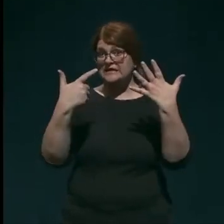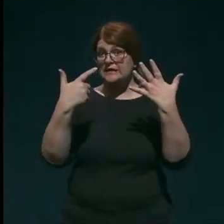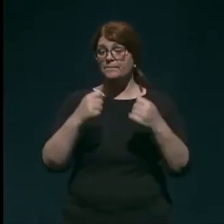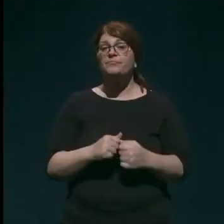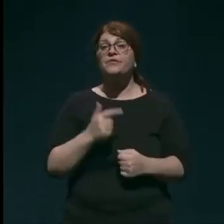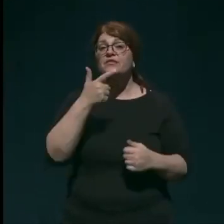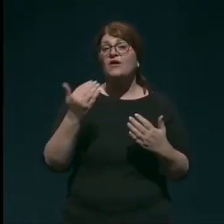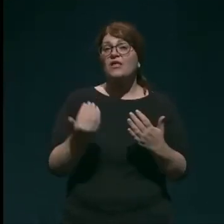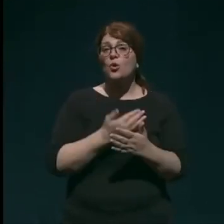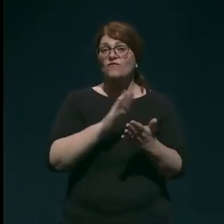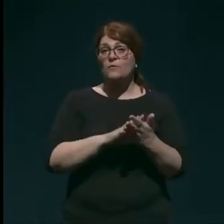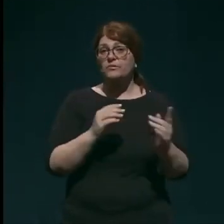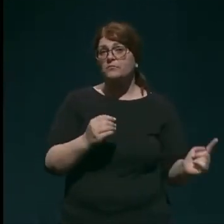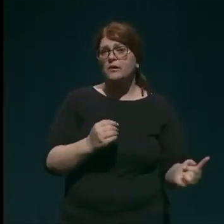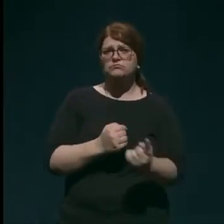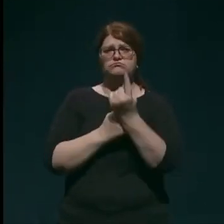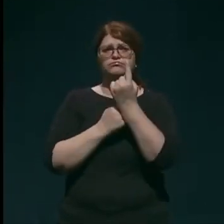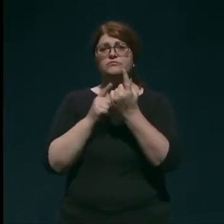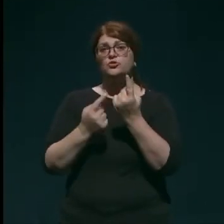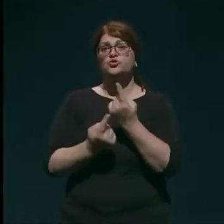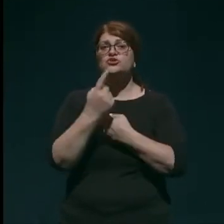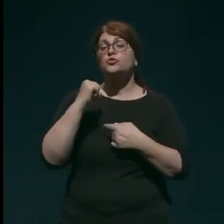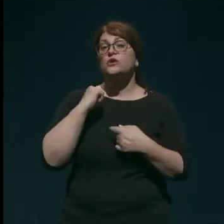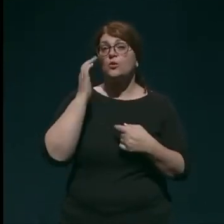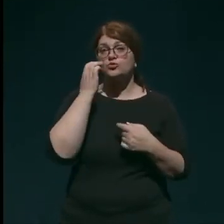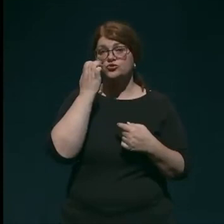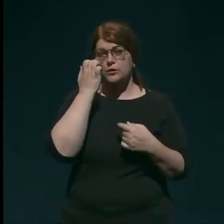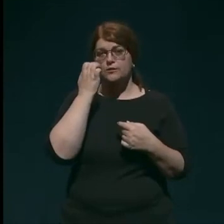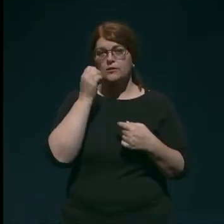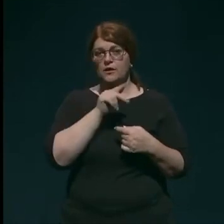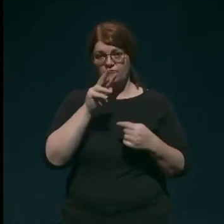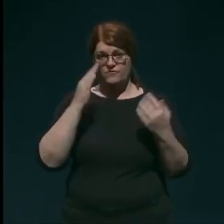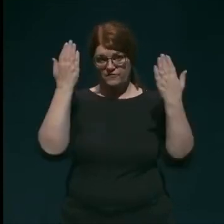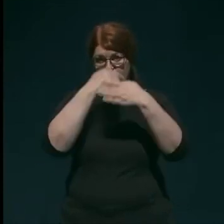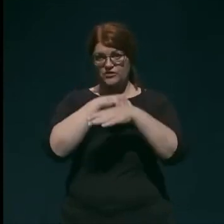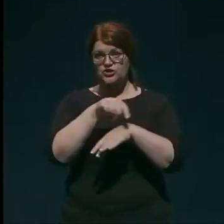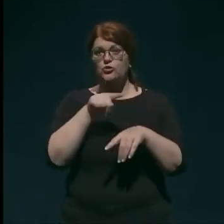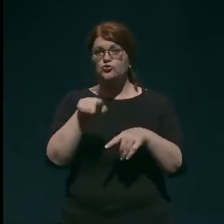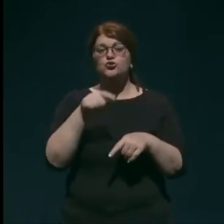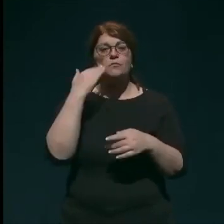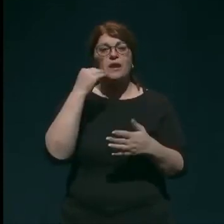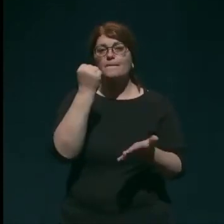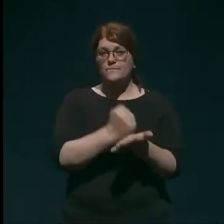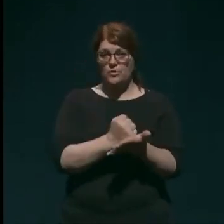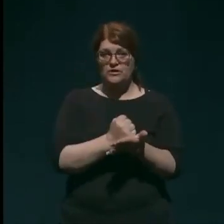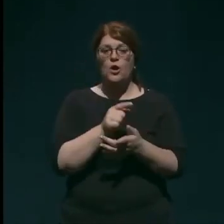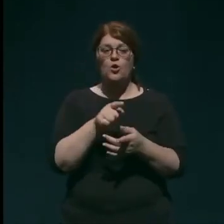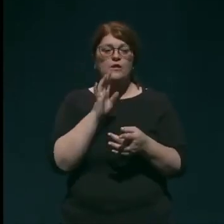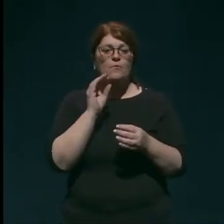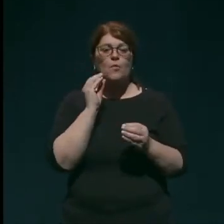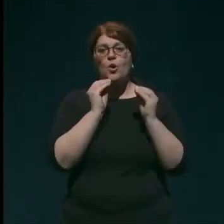nova primira, to se je zgodilo včiraj, v večirnih urak, da so bila poterjena, o tem bo malček komentiril, ki zagotovo je